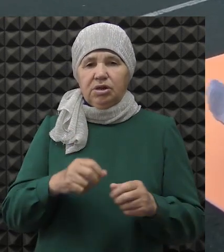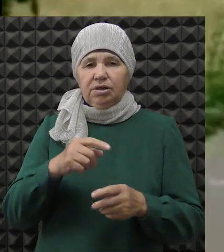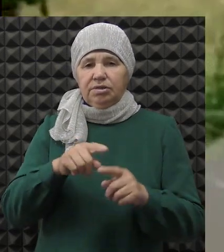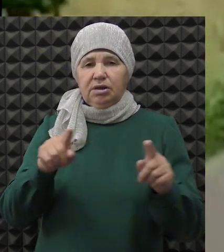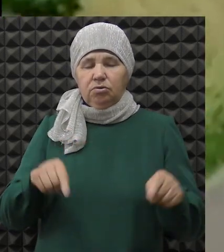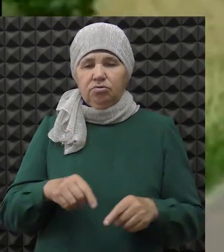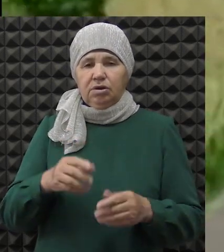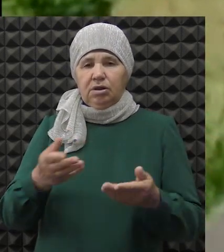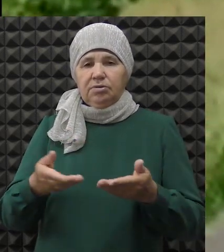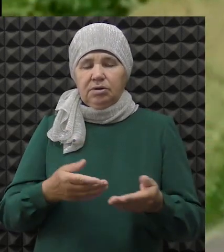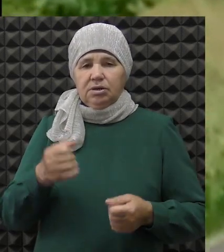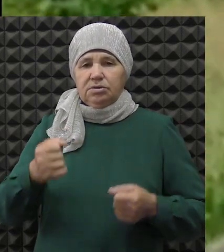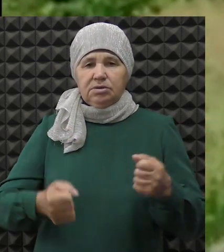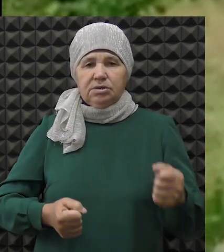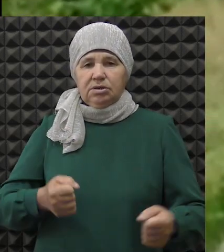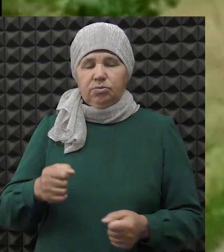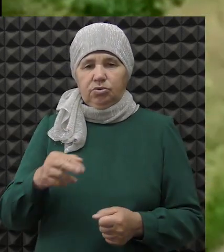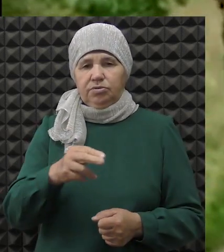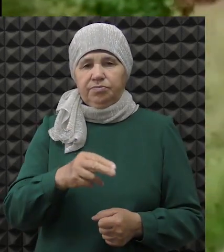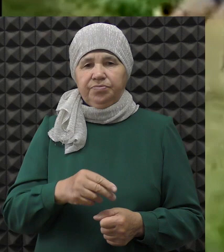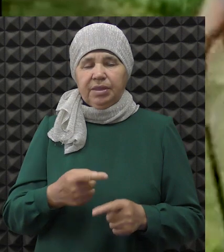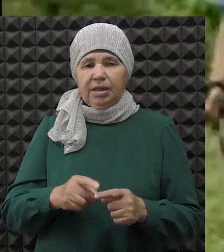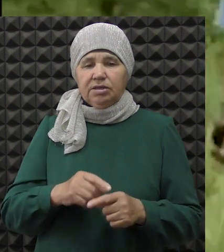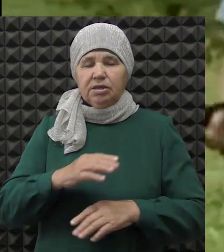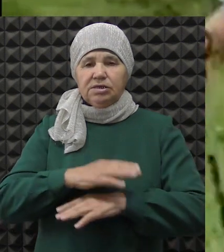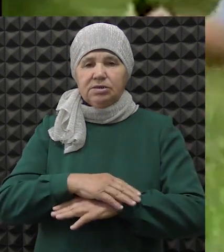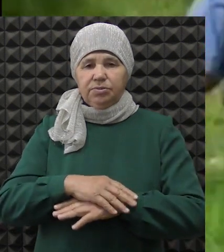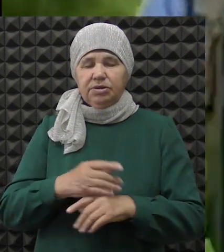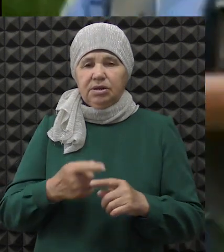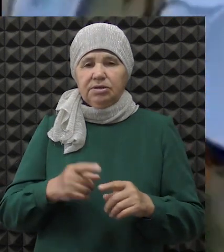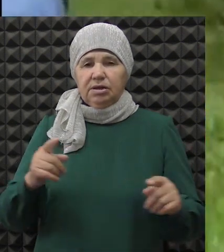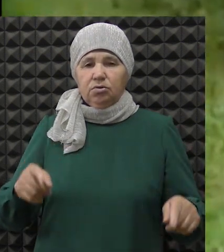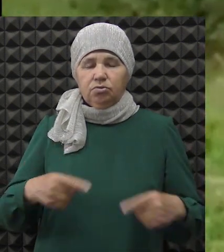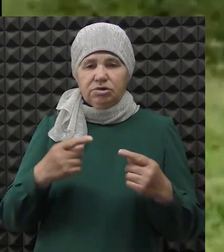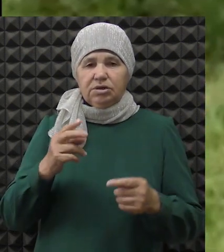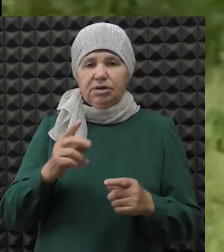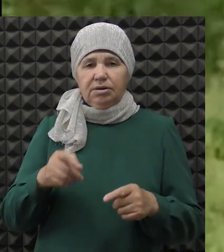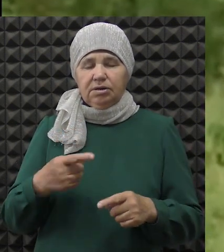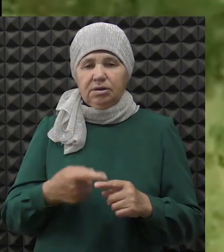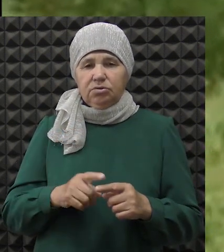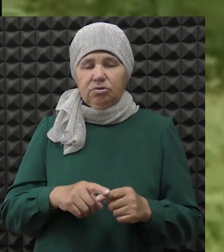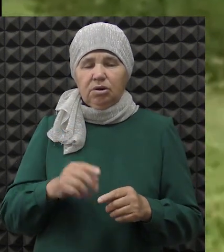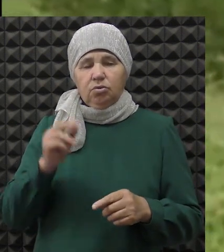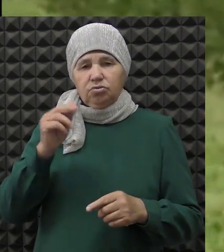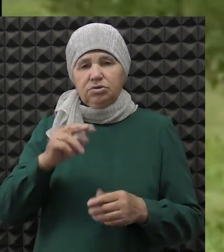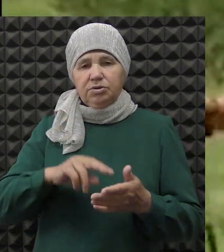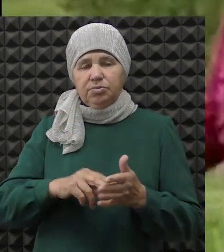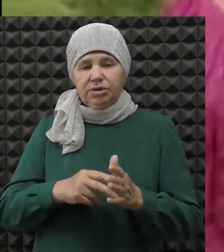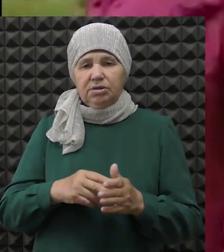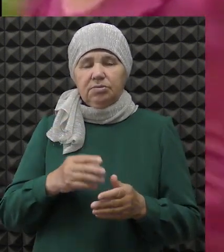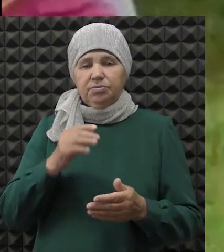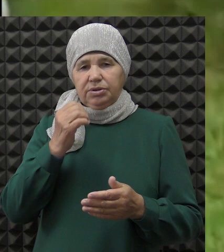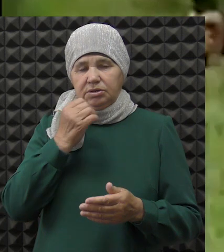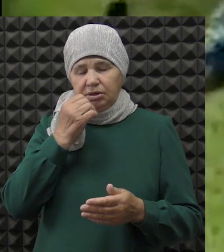коврике, но и ходьбой со скандинавскими палками. Эта новая дисциплина на курсах реабилитации введена в учебный план благодаря